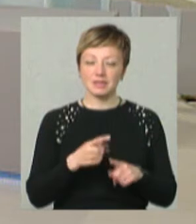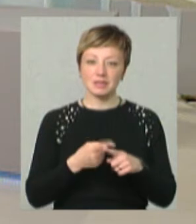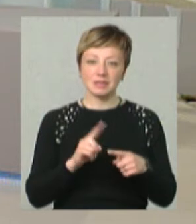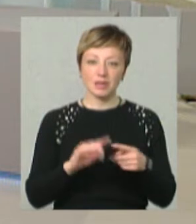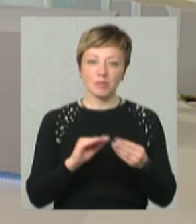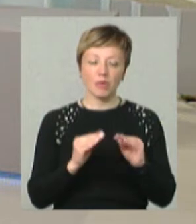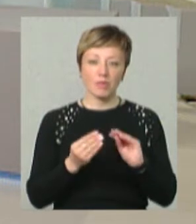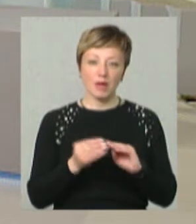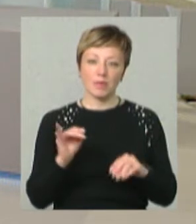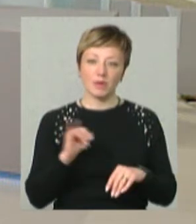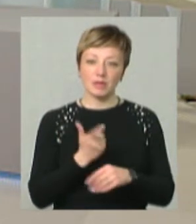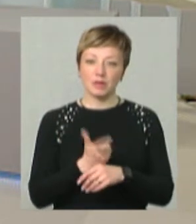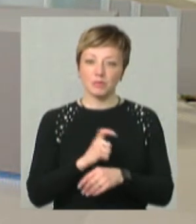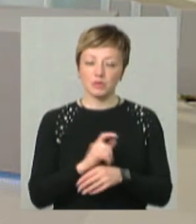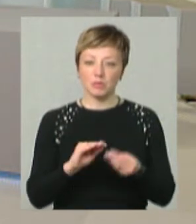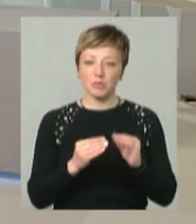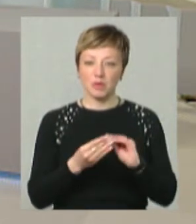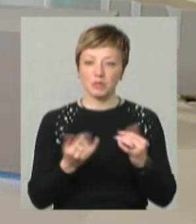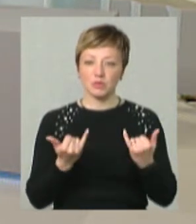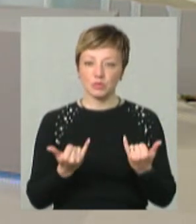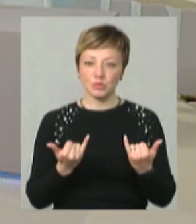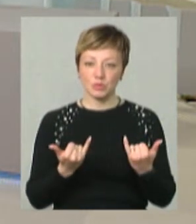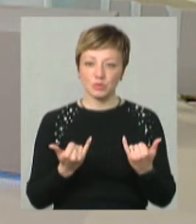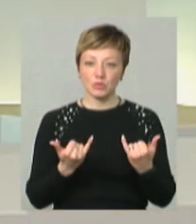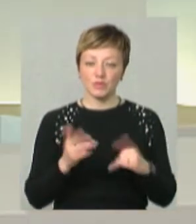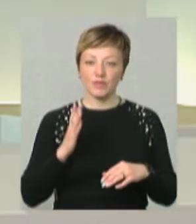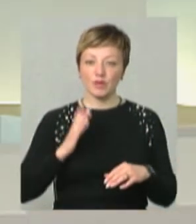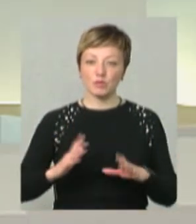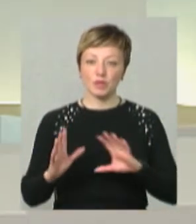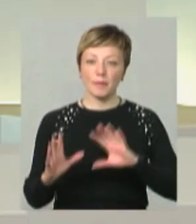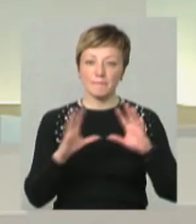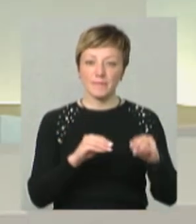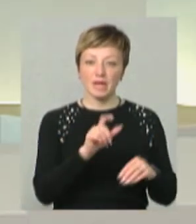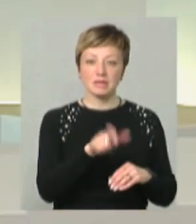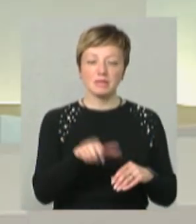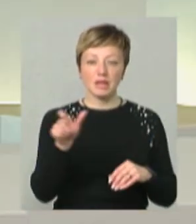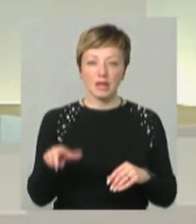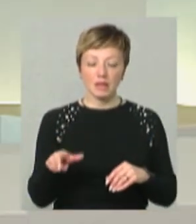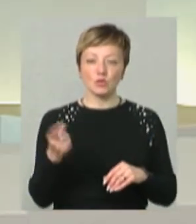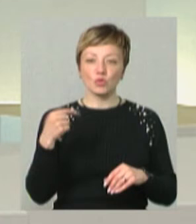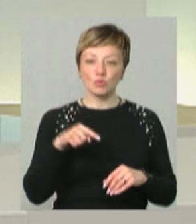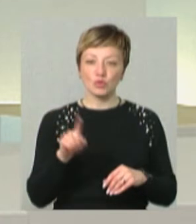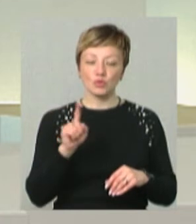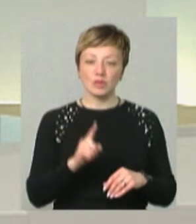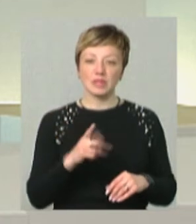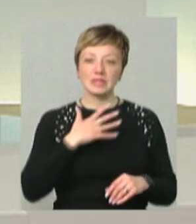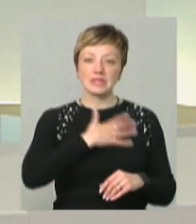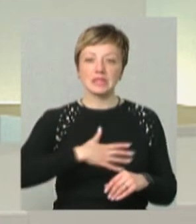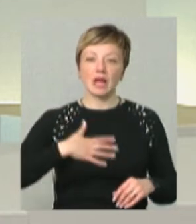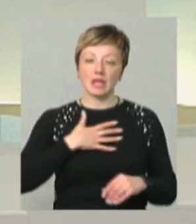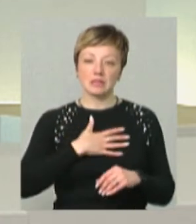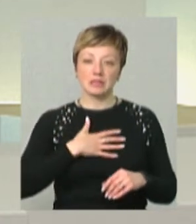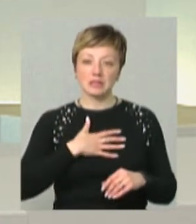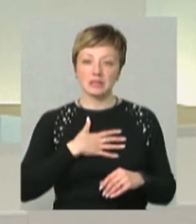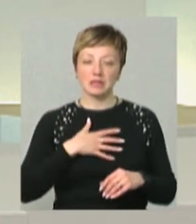проблема, і найбільша проблема – це сьогоднішніх вимушених переселенців, тому що ті атаки, стреси